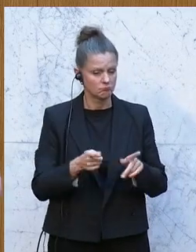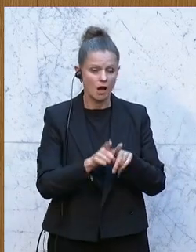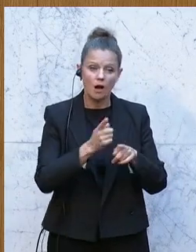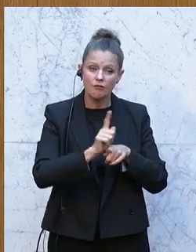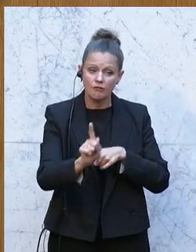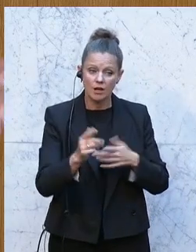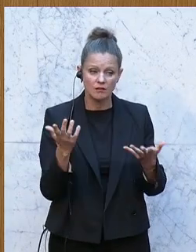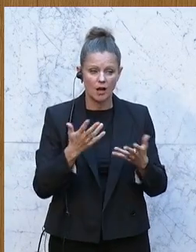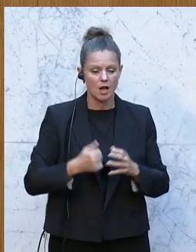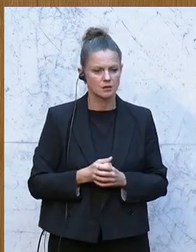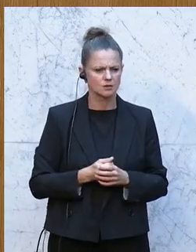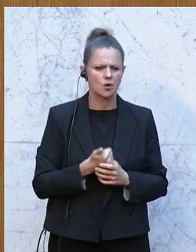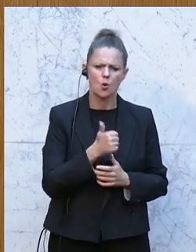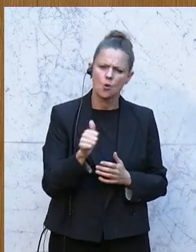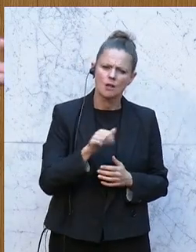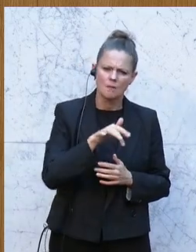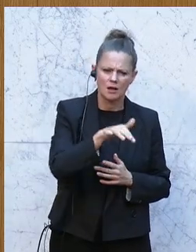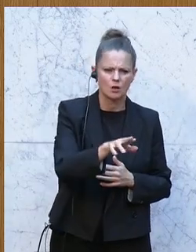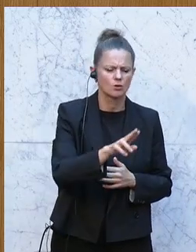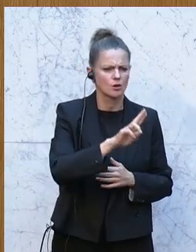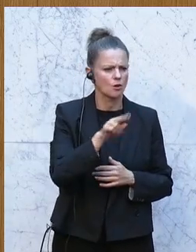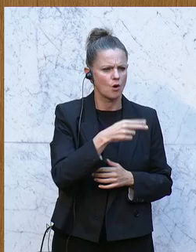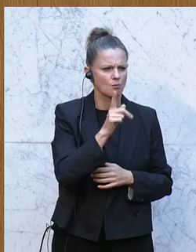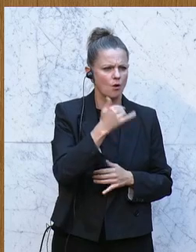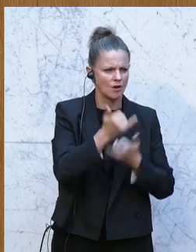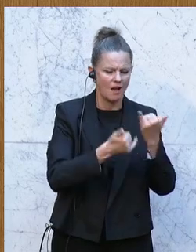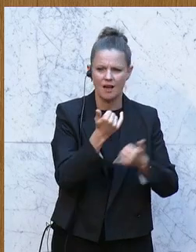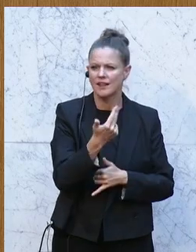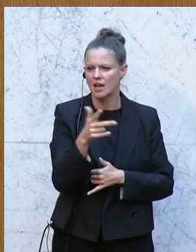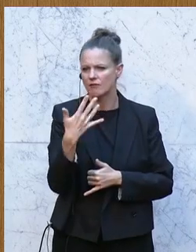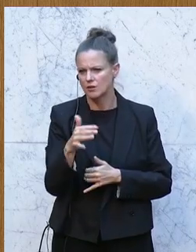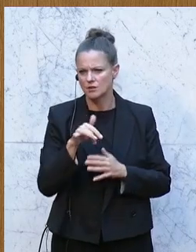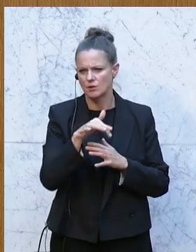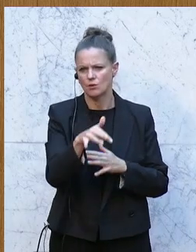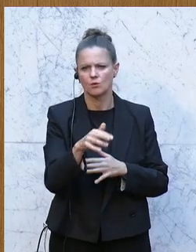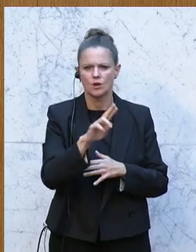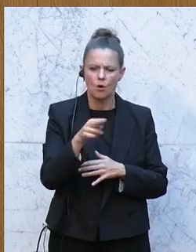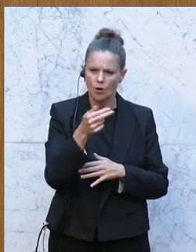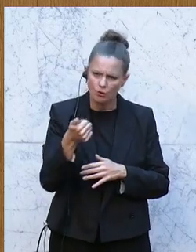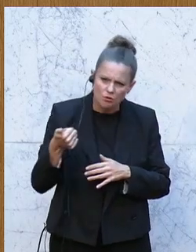es wird von 100 Millionen jährlich und von 350 Millionen dazu und bla gesprochen.